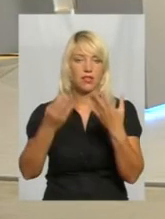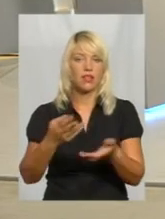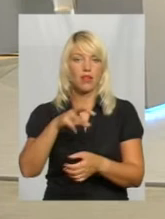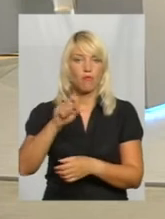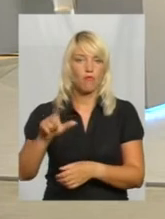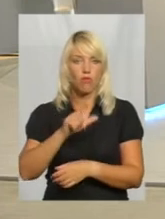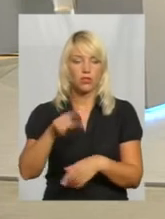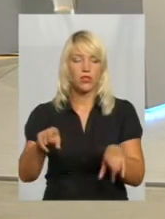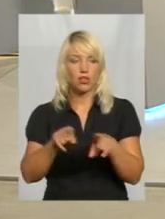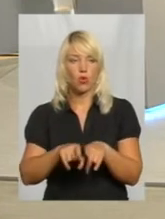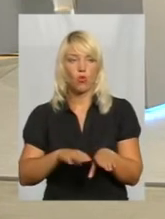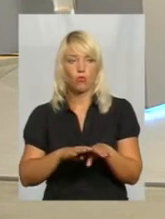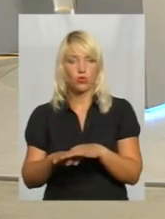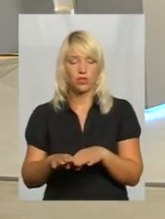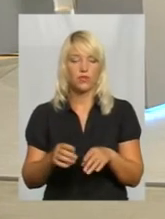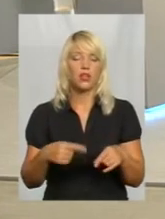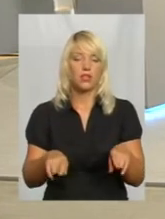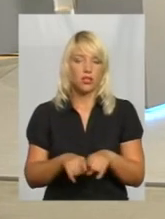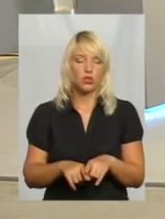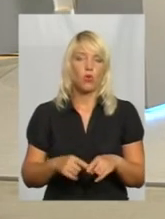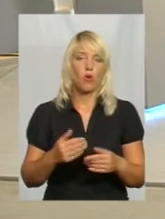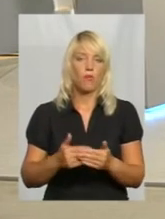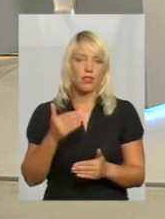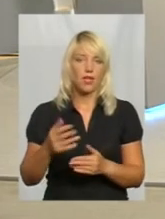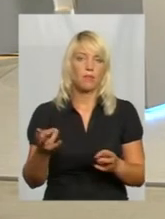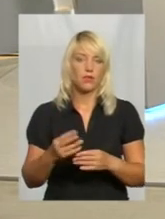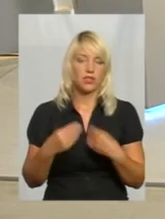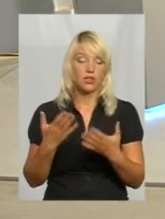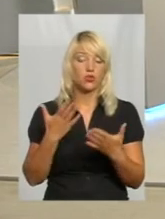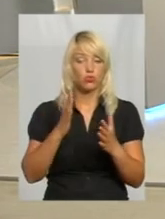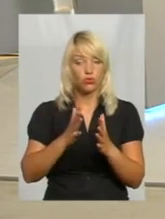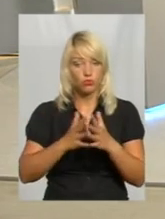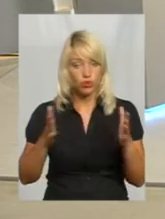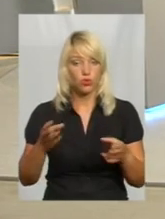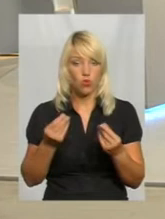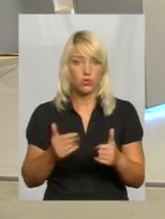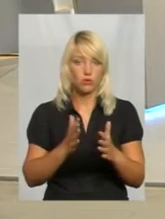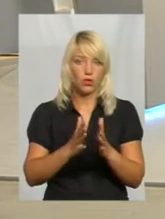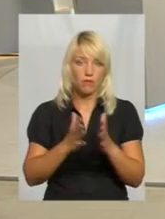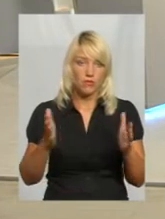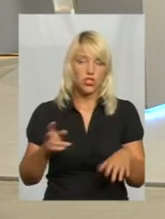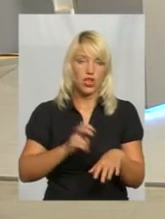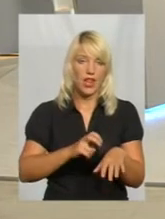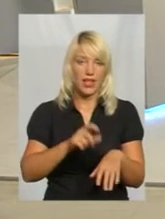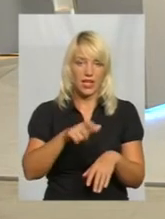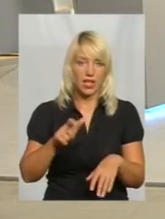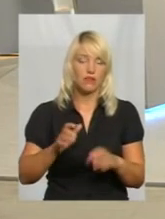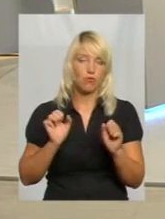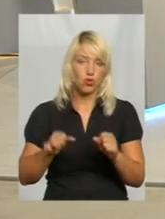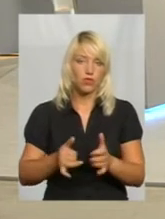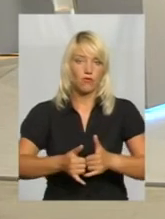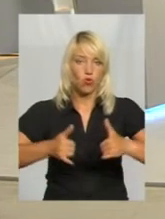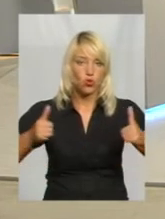На такому рівні, на такому етапі ми маємо надавати. Якщо будуть більші кошти, і будуть більші лікарів, можливо, розширити, і